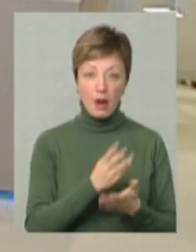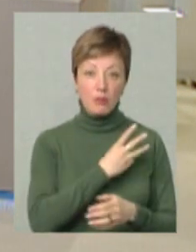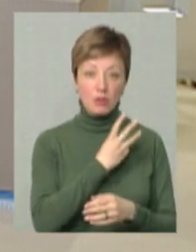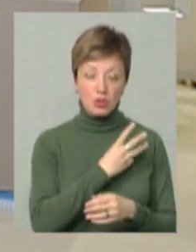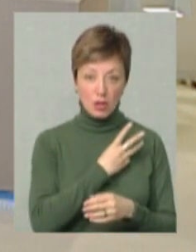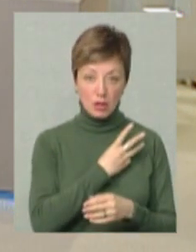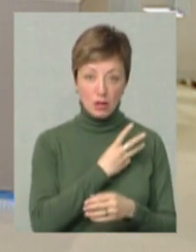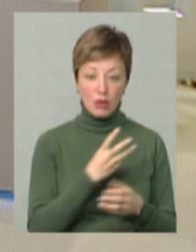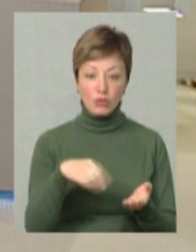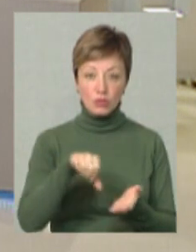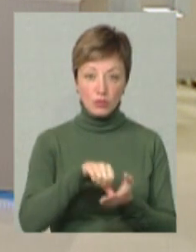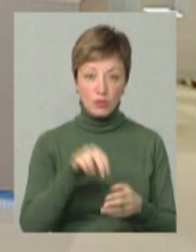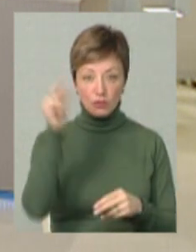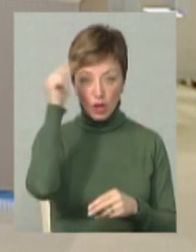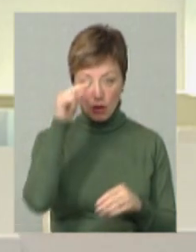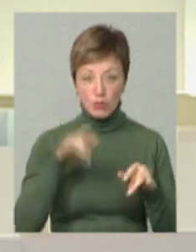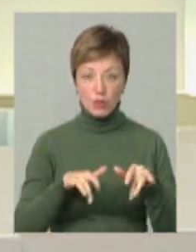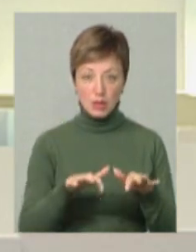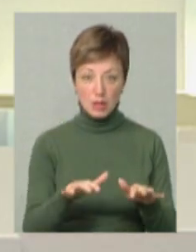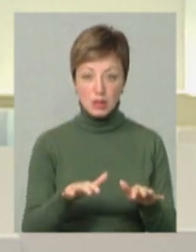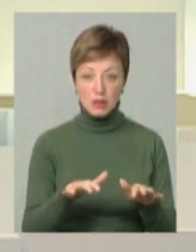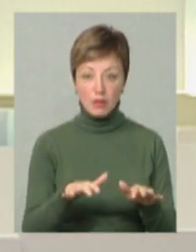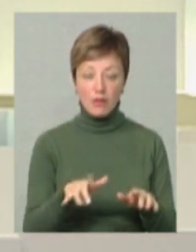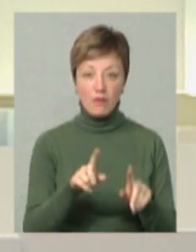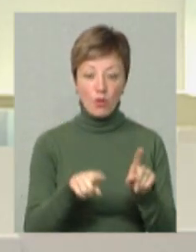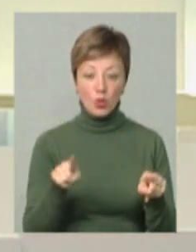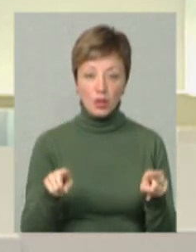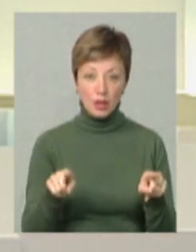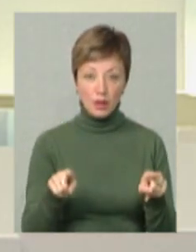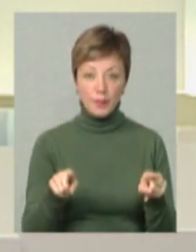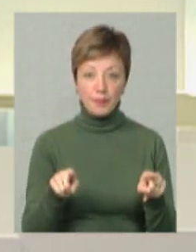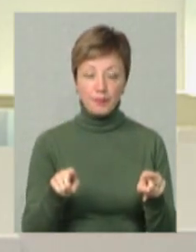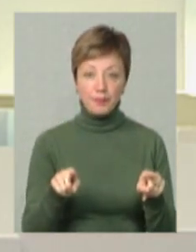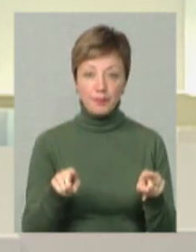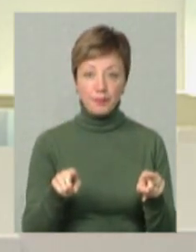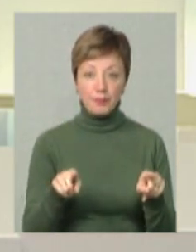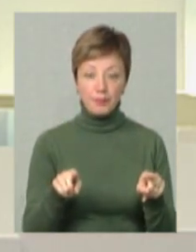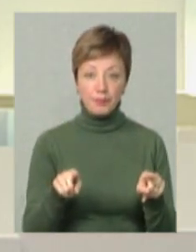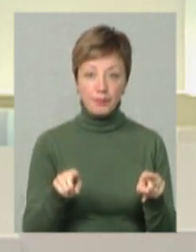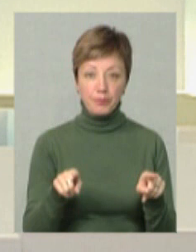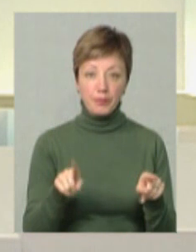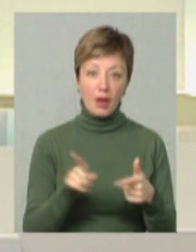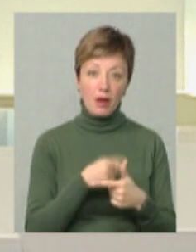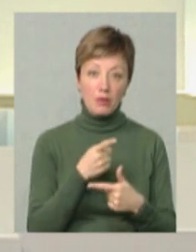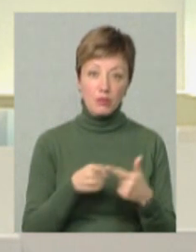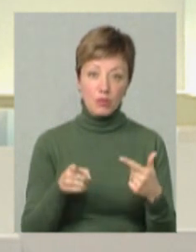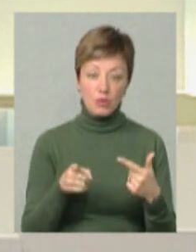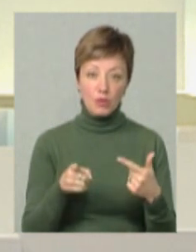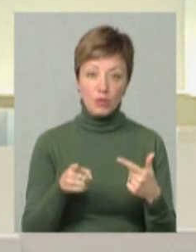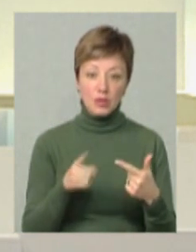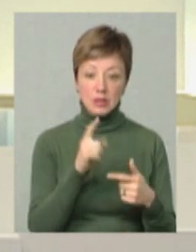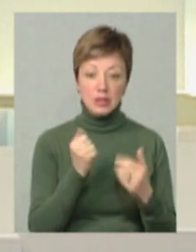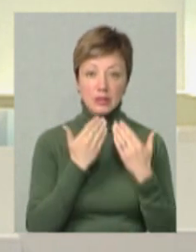бажання приймати участь в навчальному процесі, вони або за